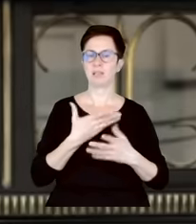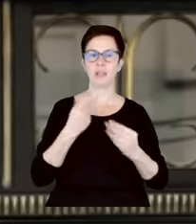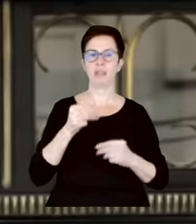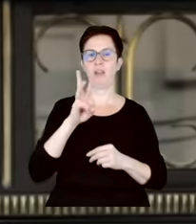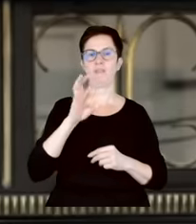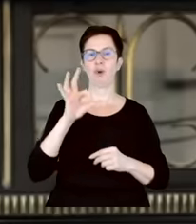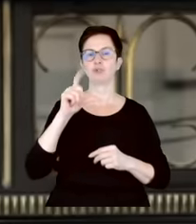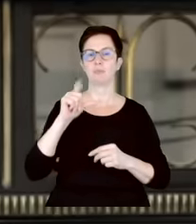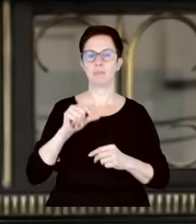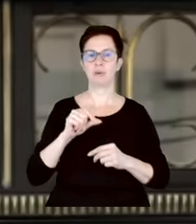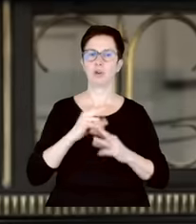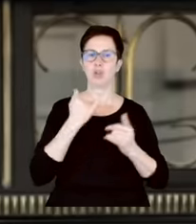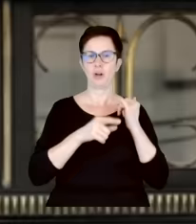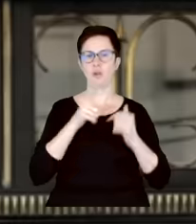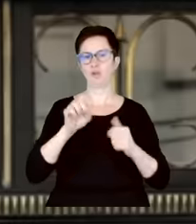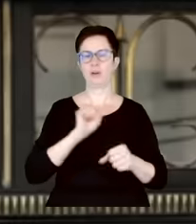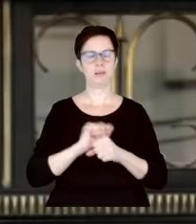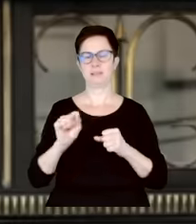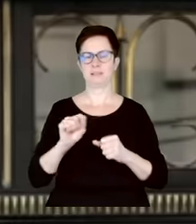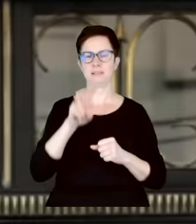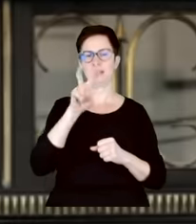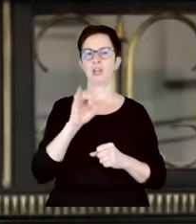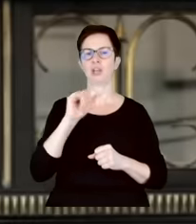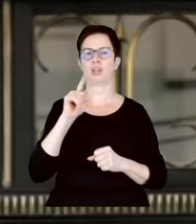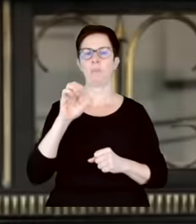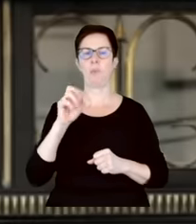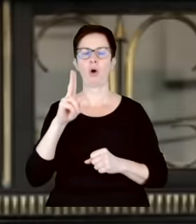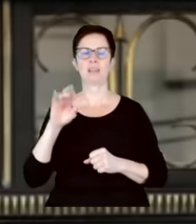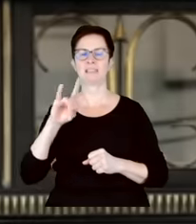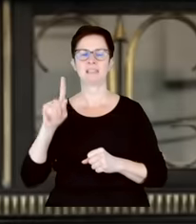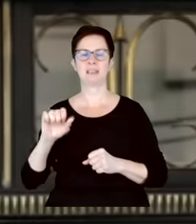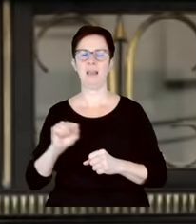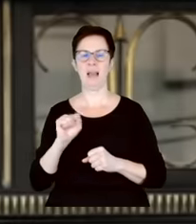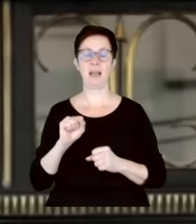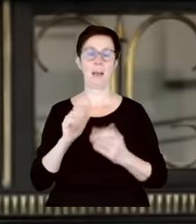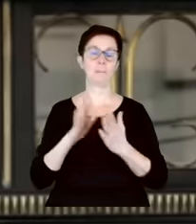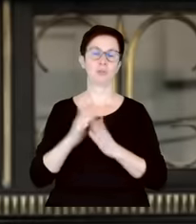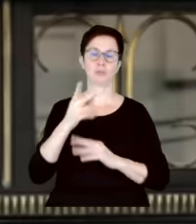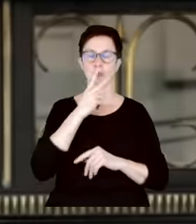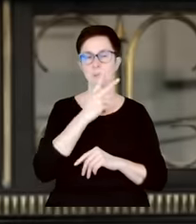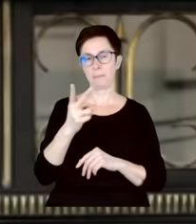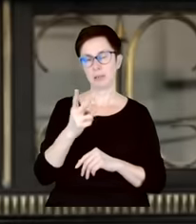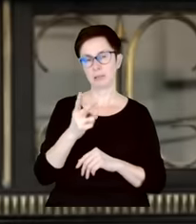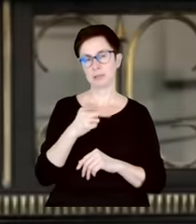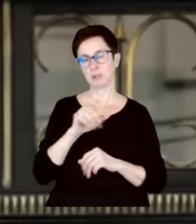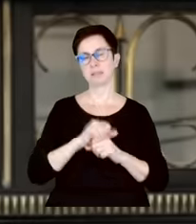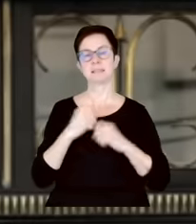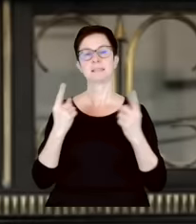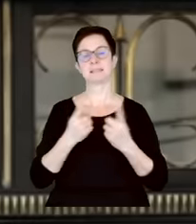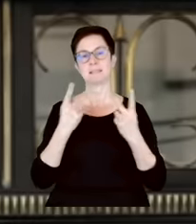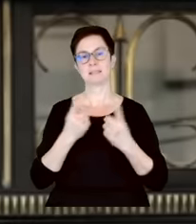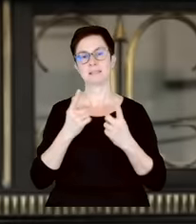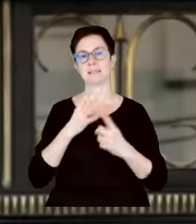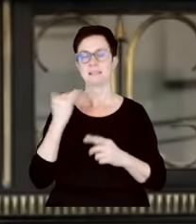pomocy. W związku z tym to jest szczyt hipokryzji, mówienie czegoś takiego. I teraz proszę popatrzeć, to jest sytuacja jak zawsze